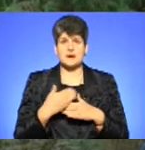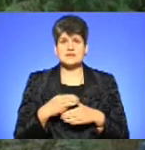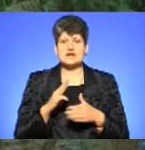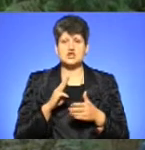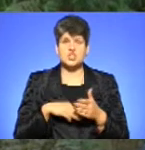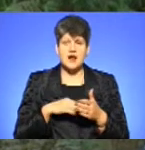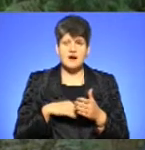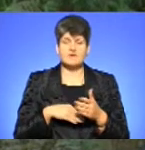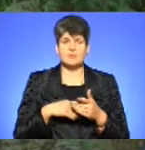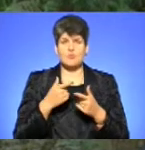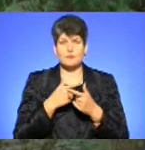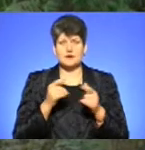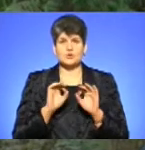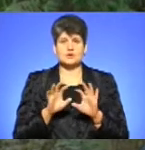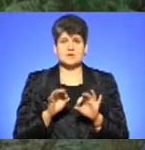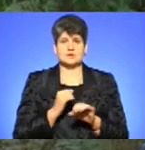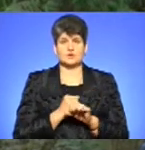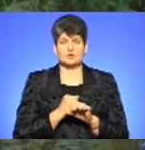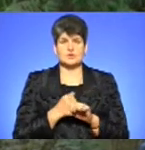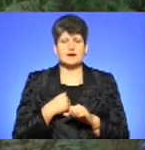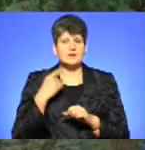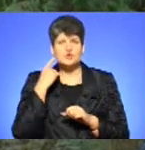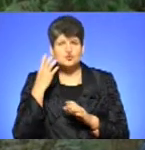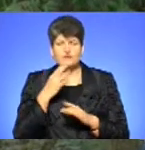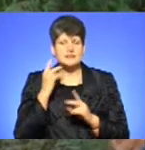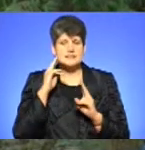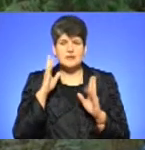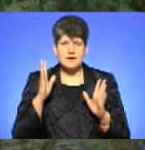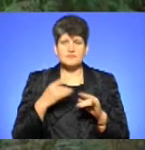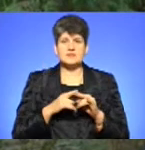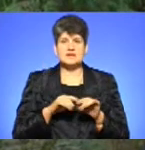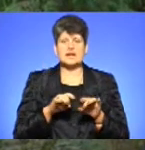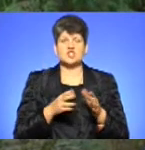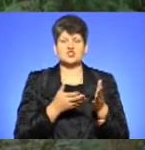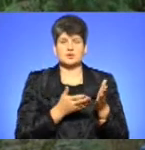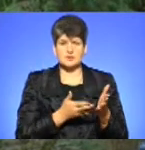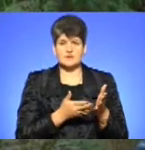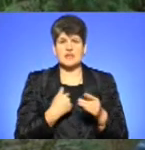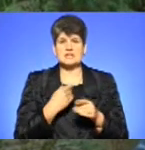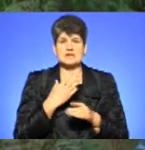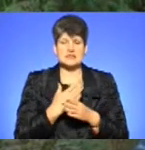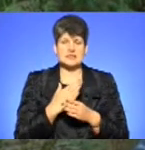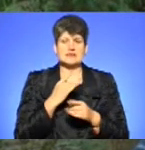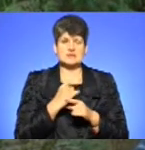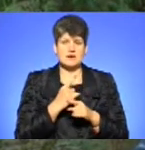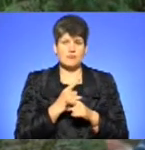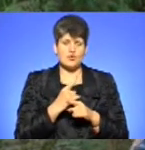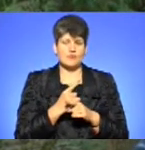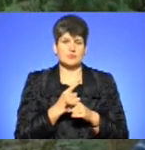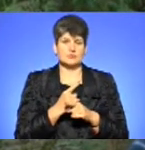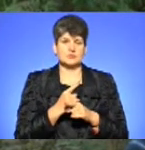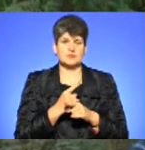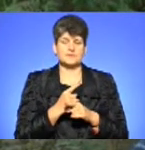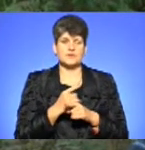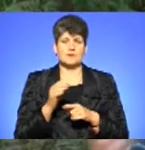попередження, роз'яснювання роботи. Якщо один скажет, я нічого і не знав, ось, будь ласка, рішення. У нас є рішення про заборонну виступи артистів, які гастролюють по